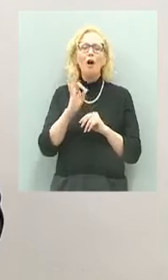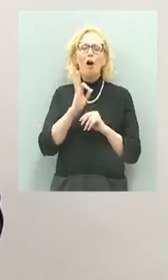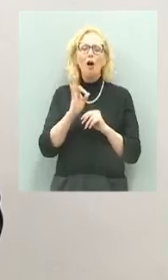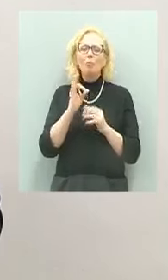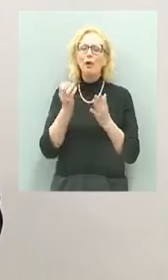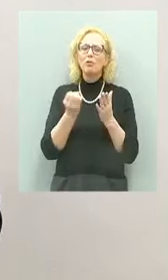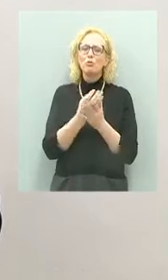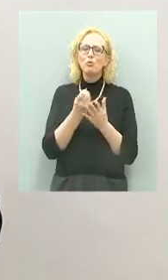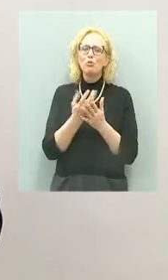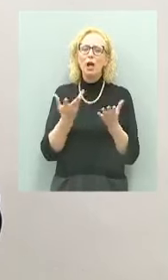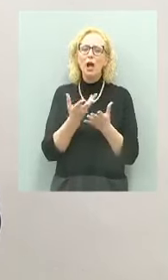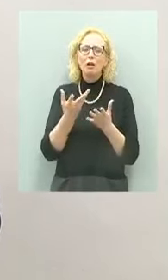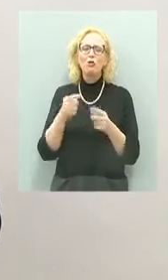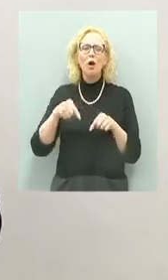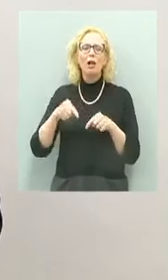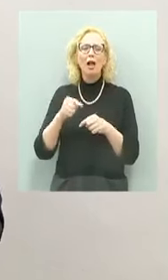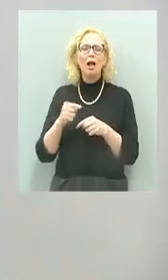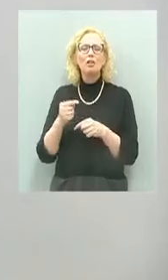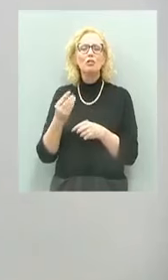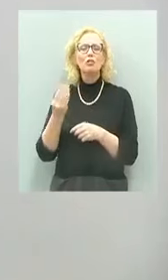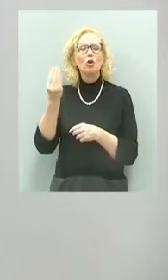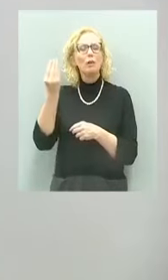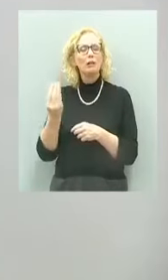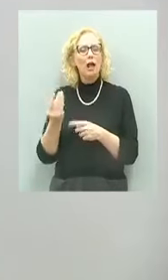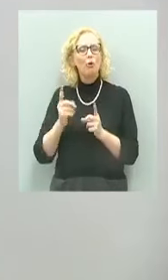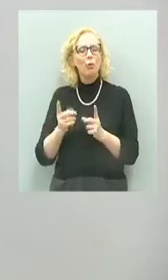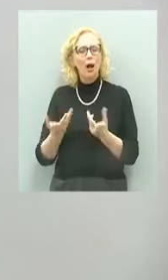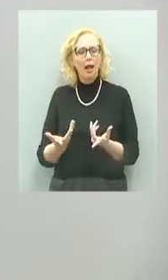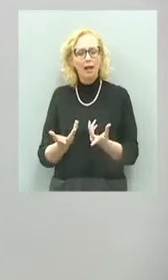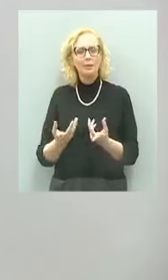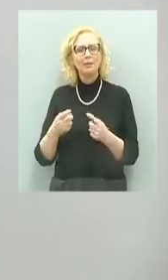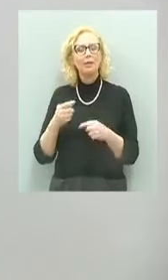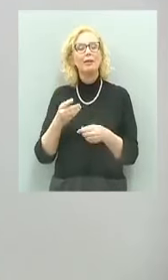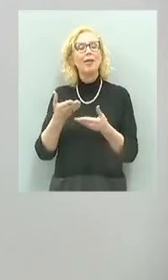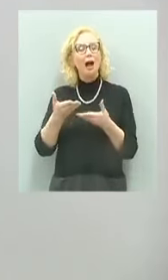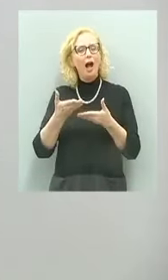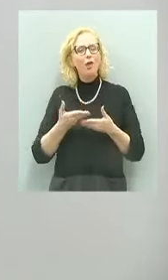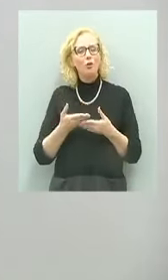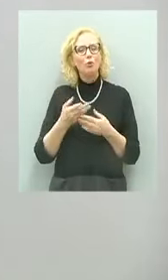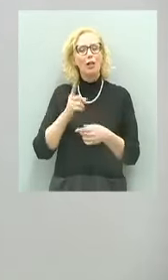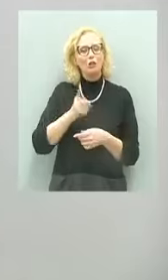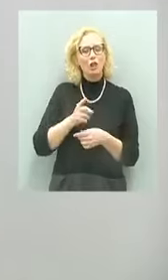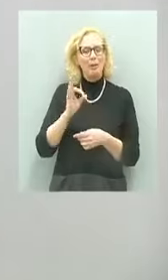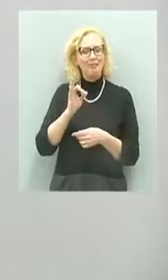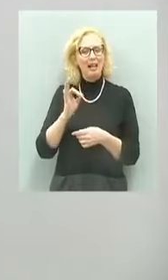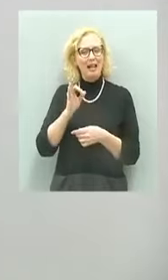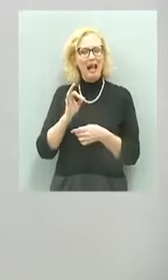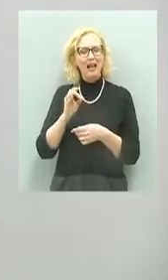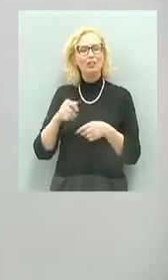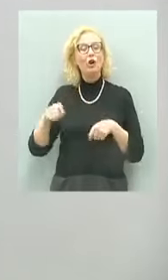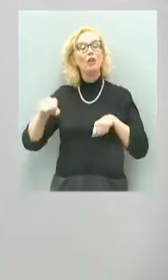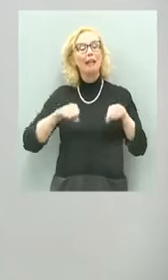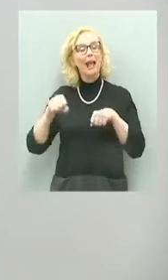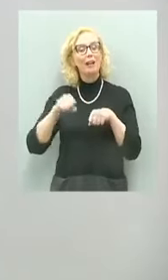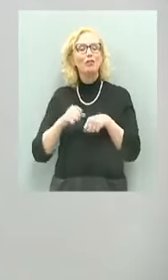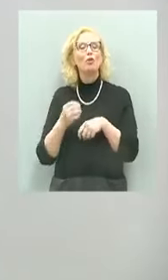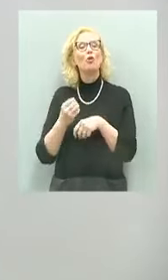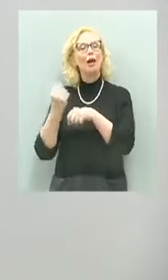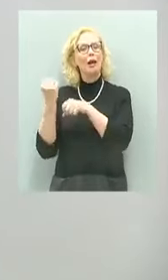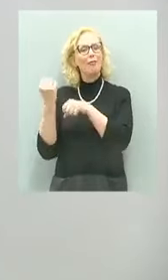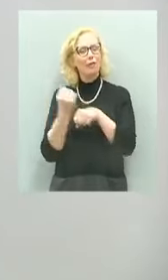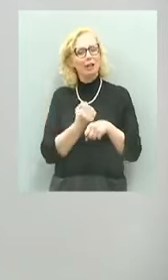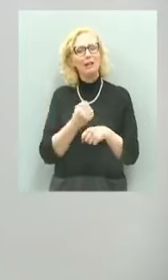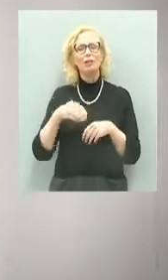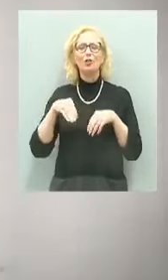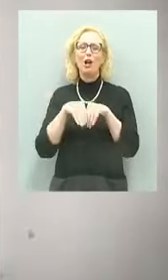cosa rappresentano a tutt'oggi le foibe? Ci facciamo aiutare da Giuseppe Ferrandi, direttore della Fondazione Museo Storico del Trentino.